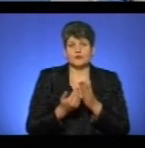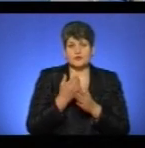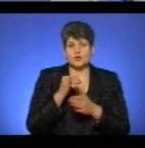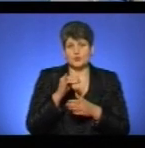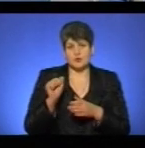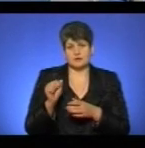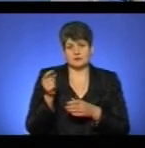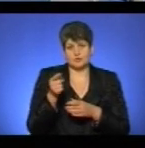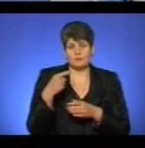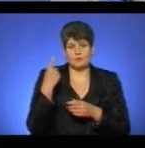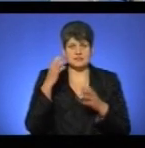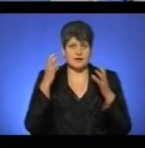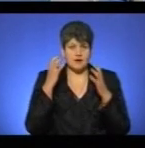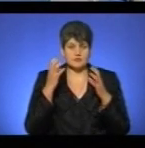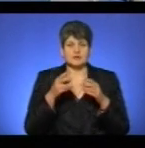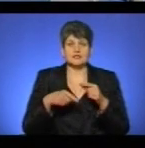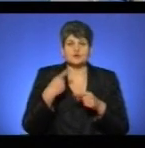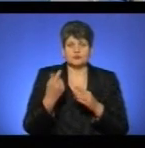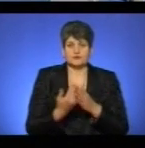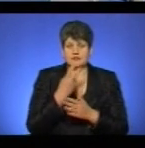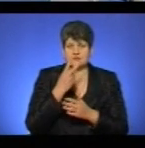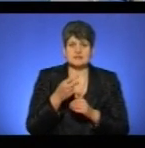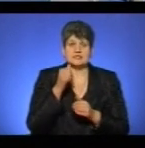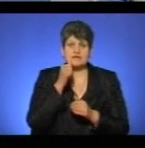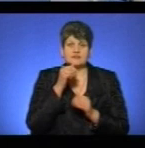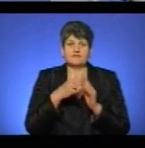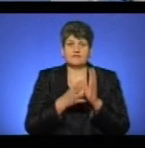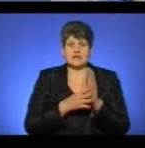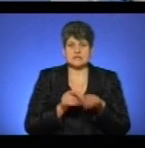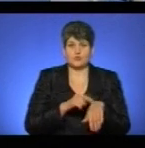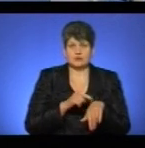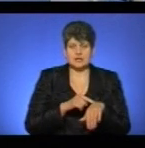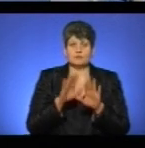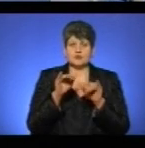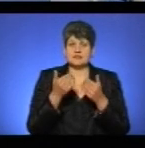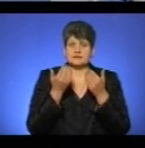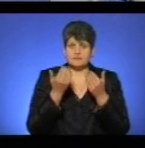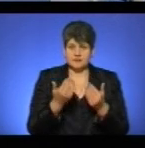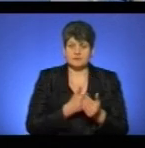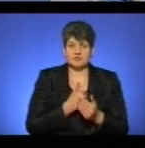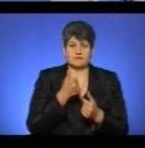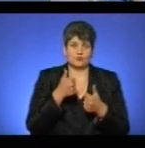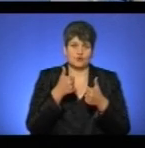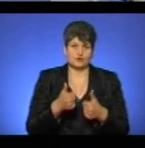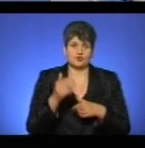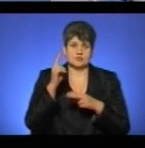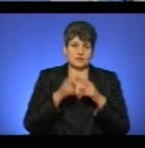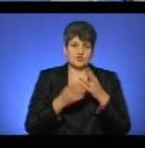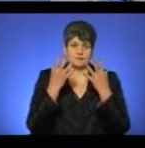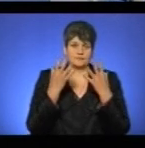обласне радіо. Наступний випуск новин дивіться вже завтра о 19-й годині. Я прощаюся з вами і бажаю вам вдалого завершення вечора.